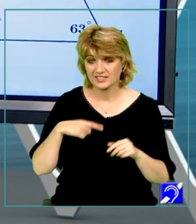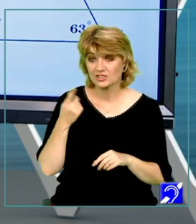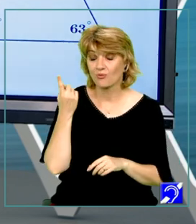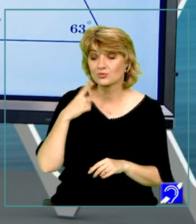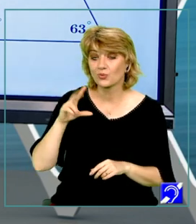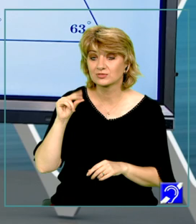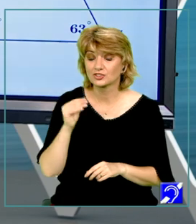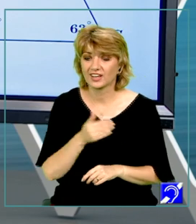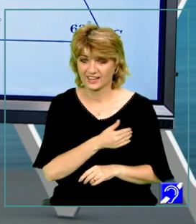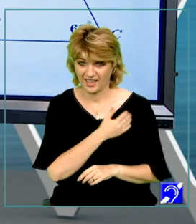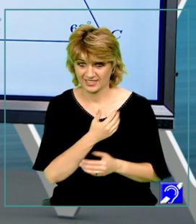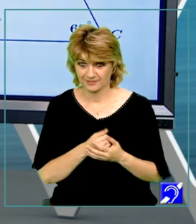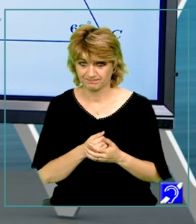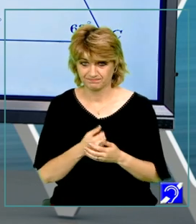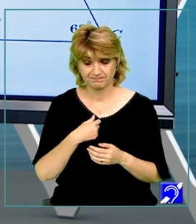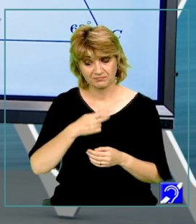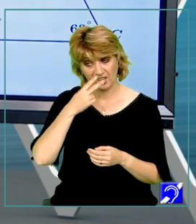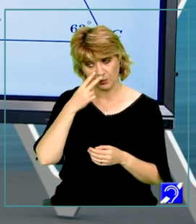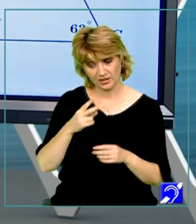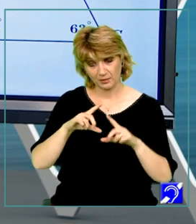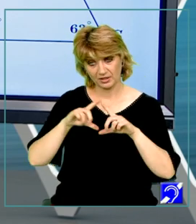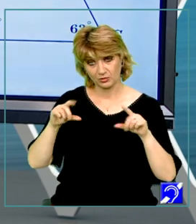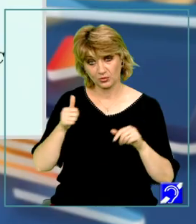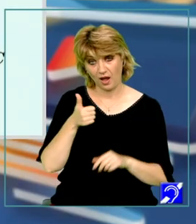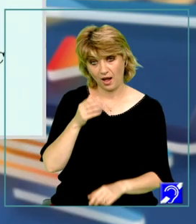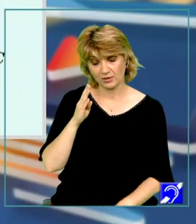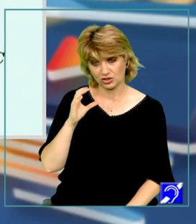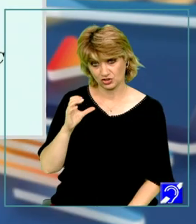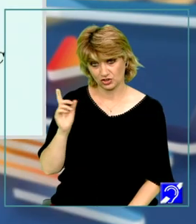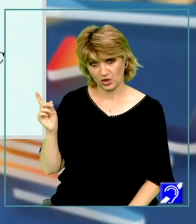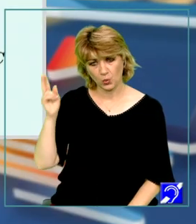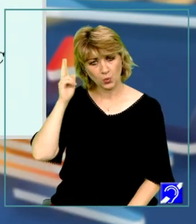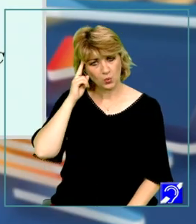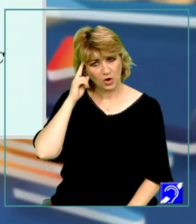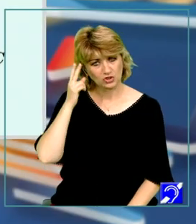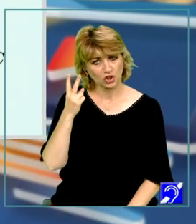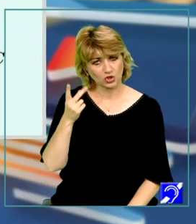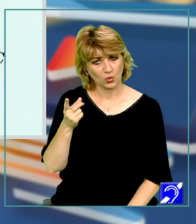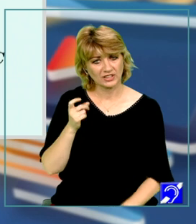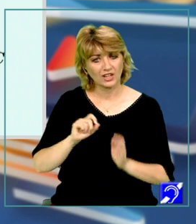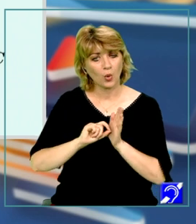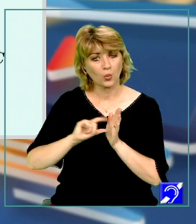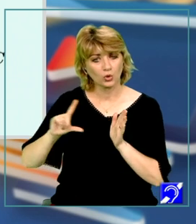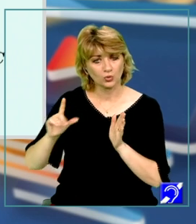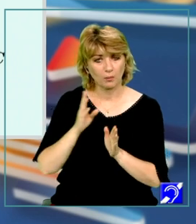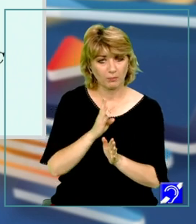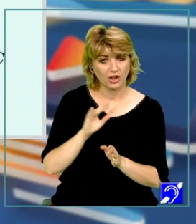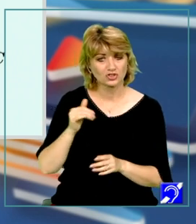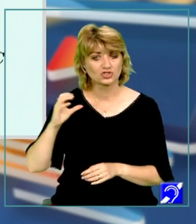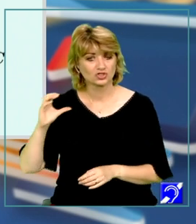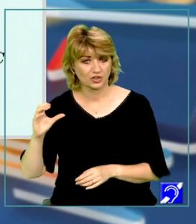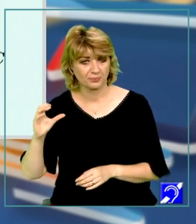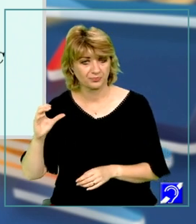grade. Să ne uităm la triunghiul ABC. Cunoaștem două dintre unghiuri, B și C,